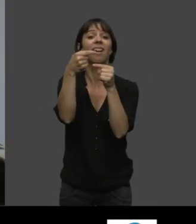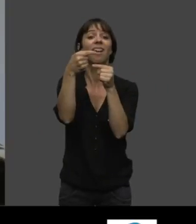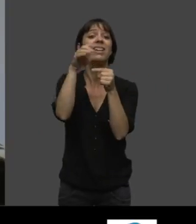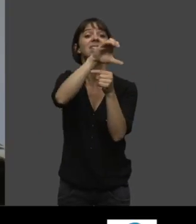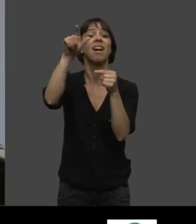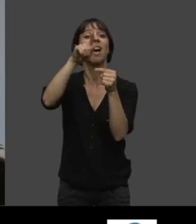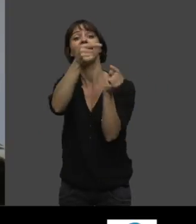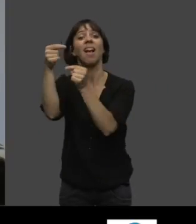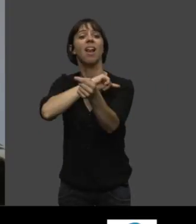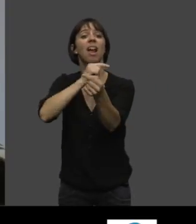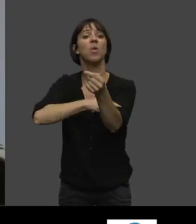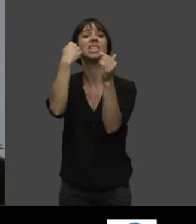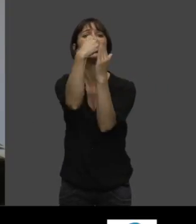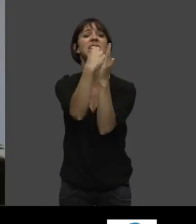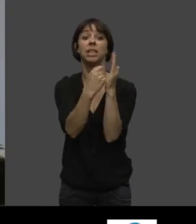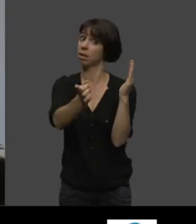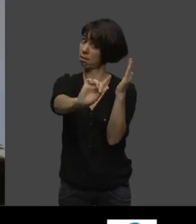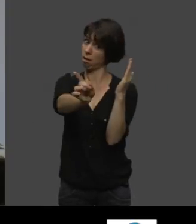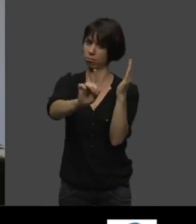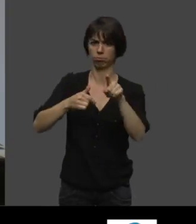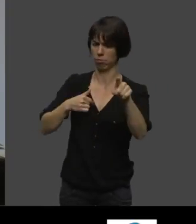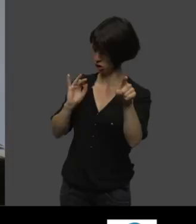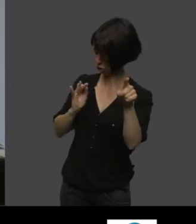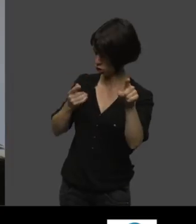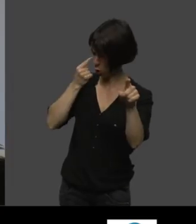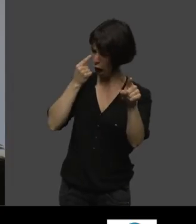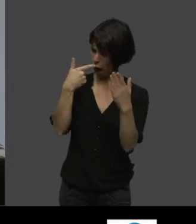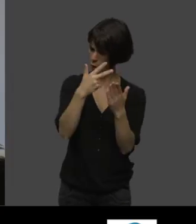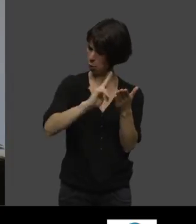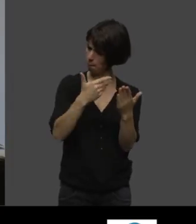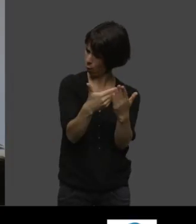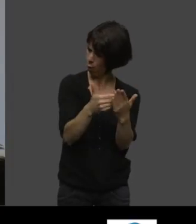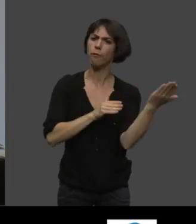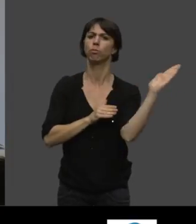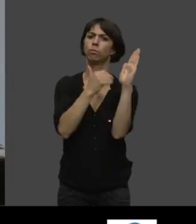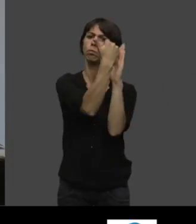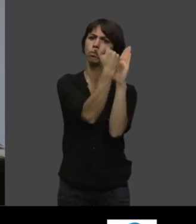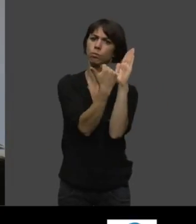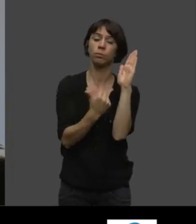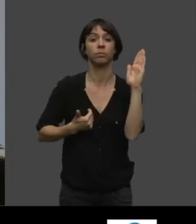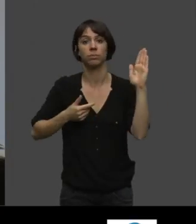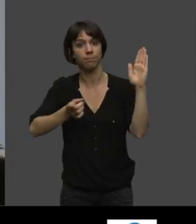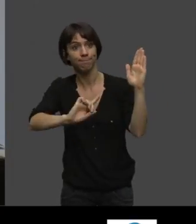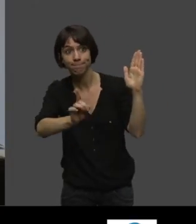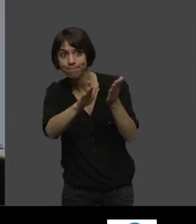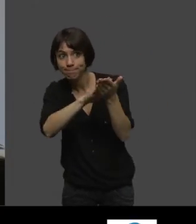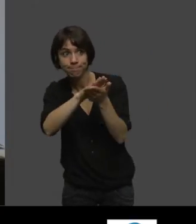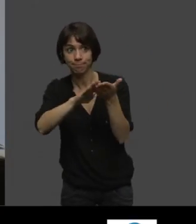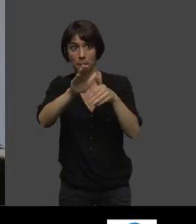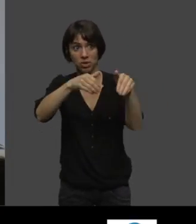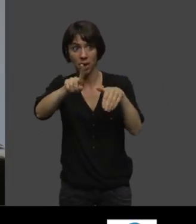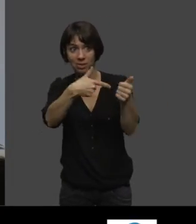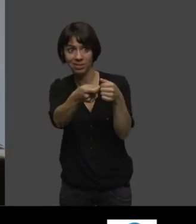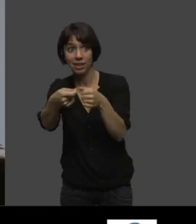Je me dis, comment, monsieur le gras, regardez, c'est bien marqué. Je dis, oui, c'est marqué, mais ça ne marche pas. Tout ça dépend comment il est cuit.